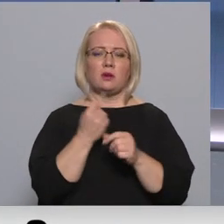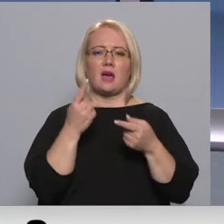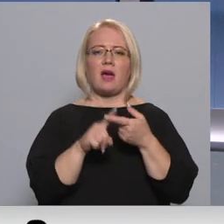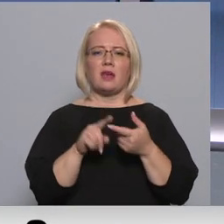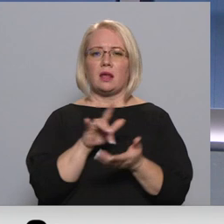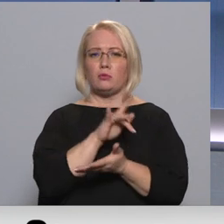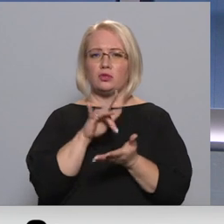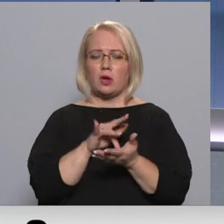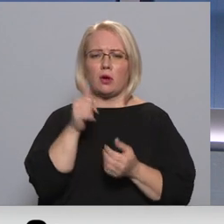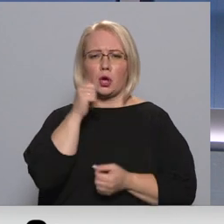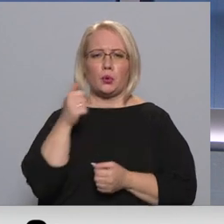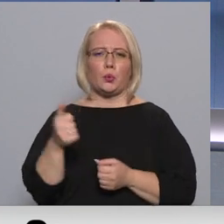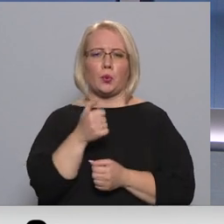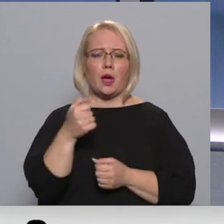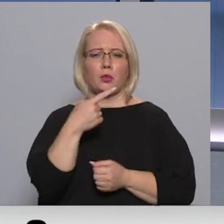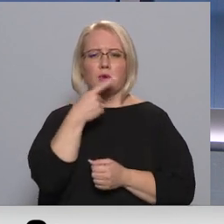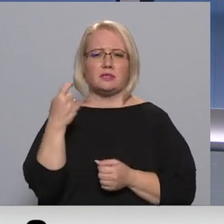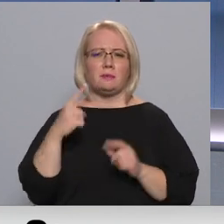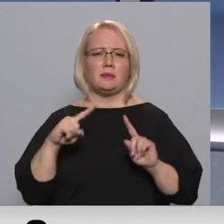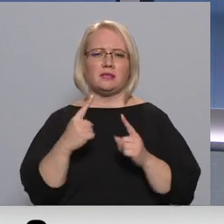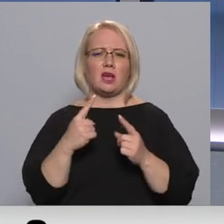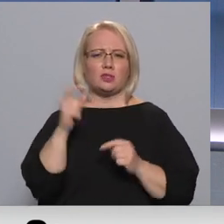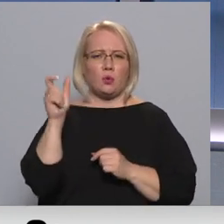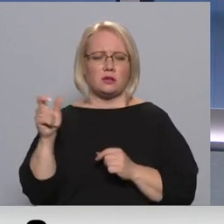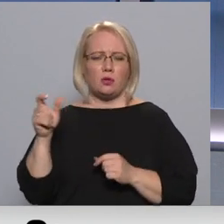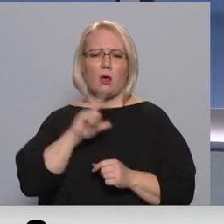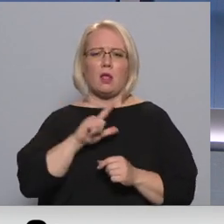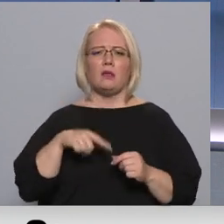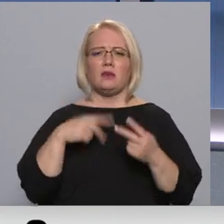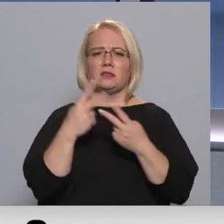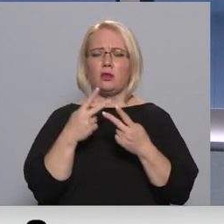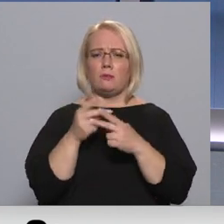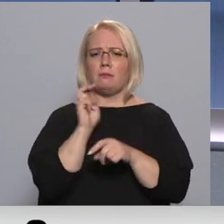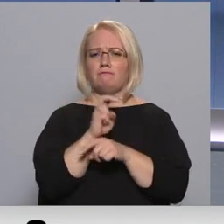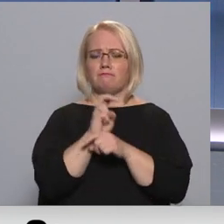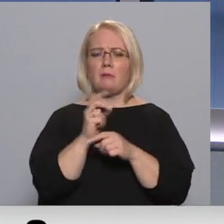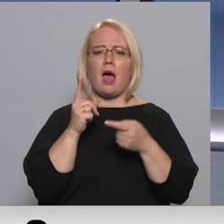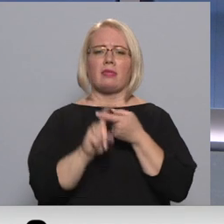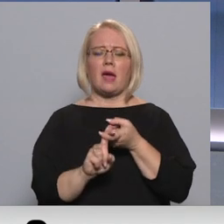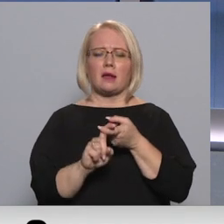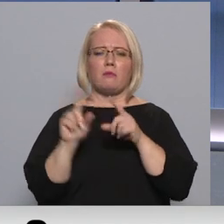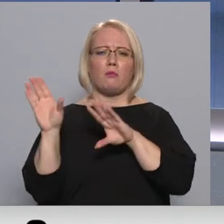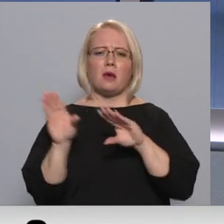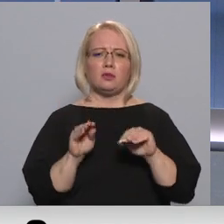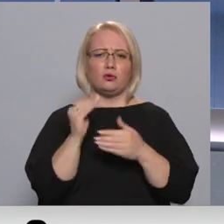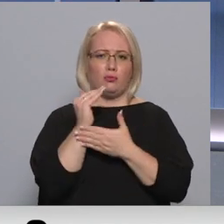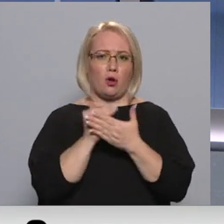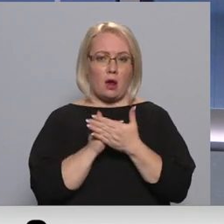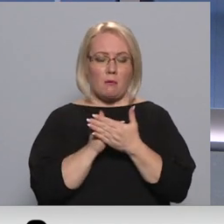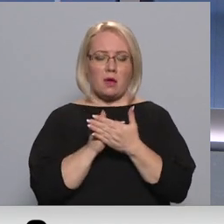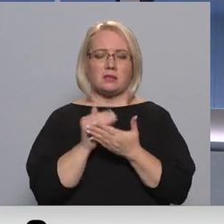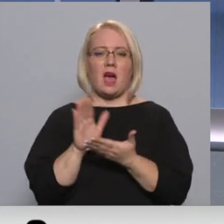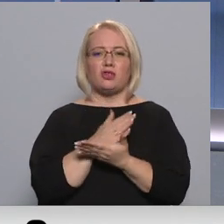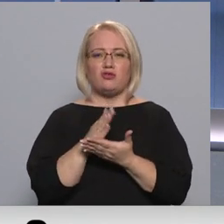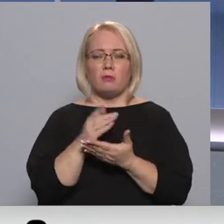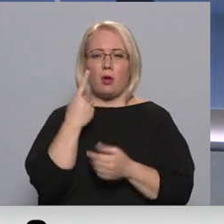centrs, kurā ik gadu ap simt ieslodzīto no visiem Latvijas cietumiem apmeklē atkarību mazinošās programmas. Ašķirībā,